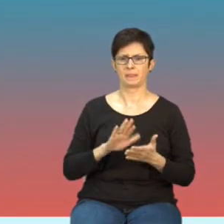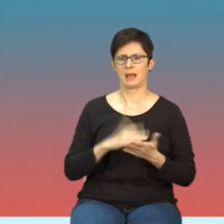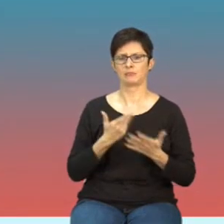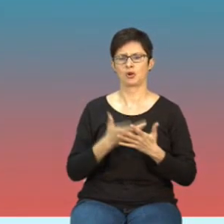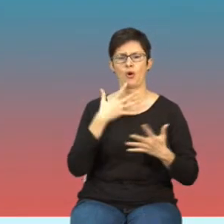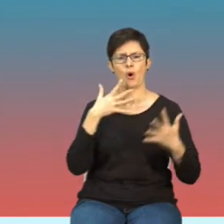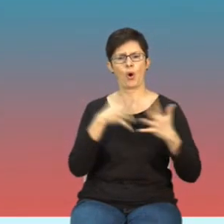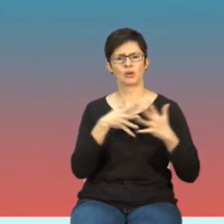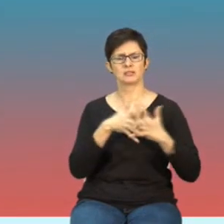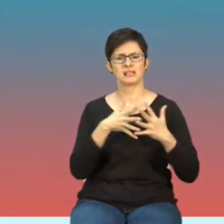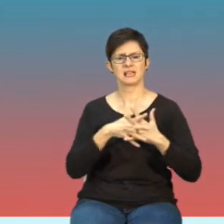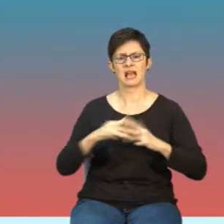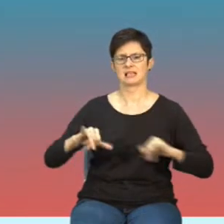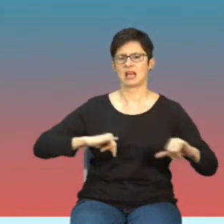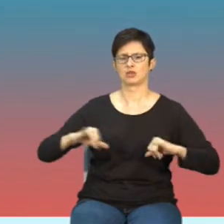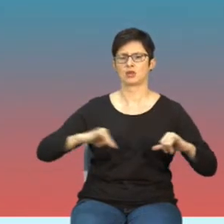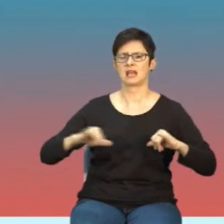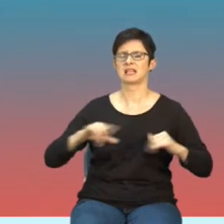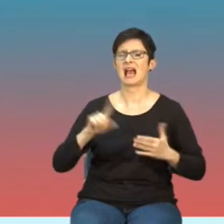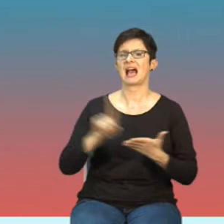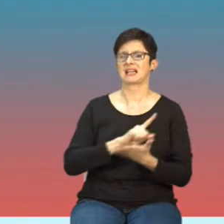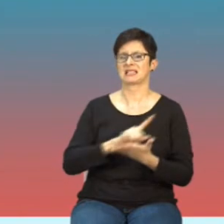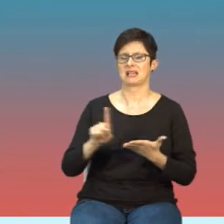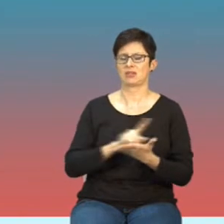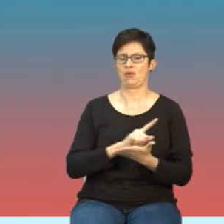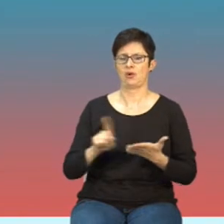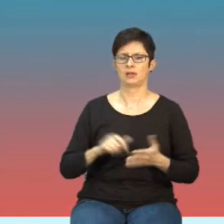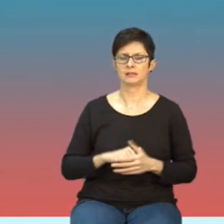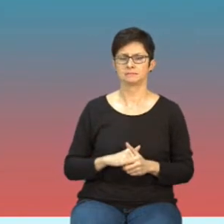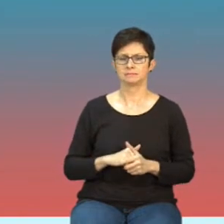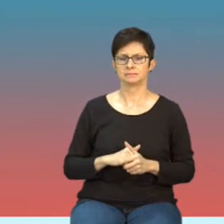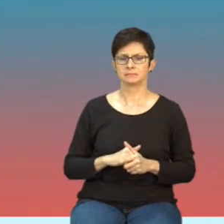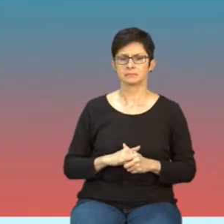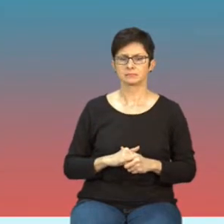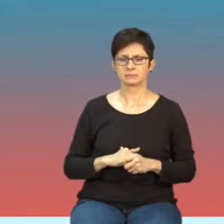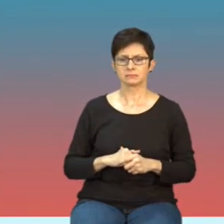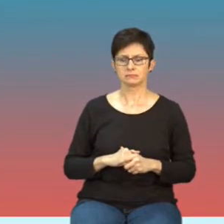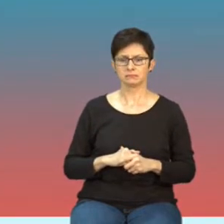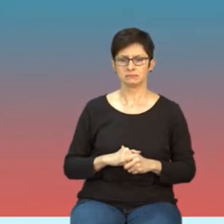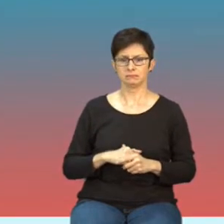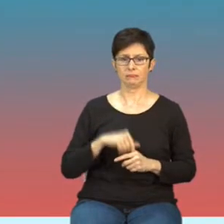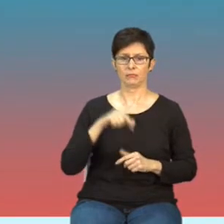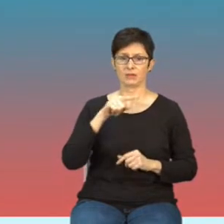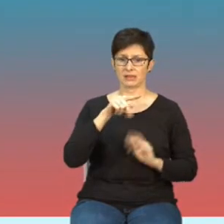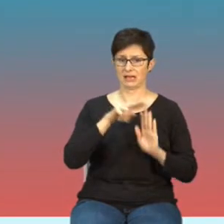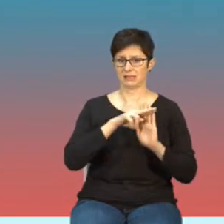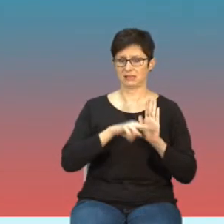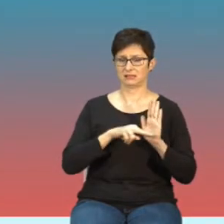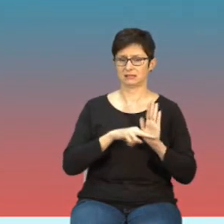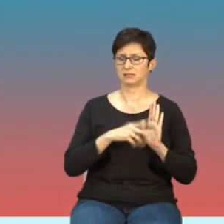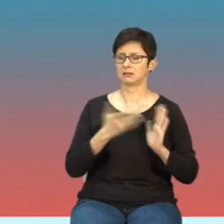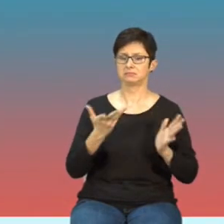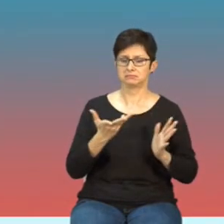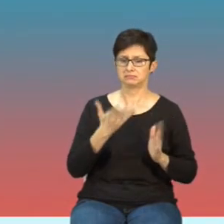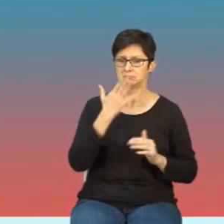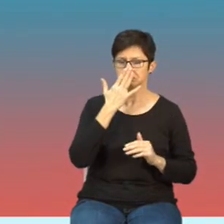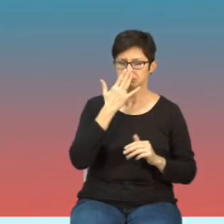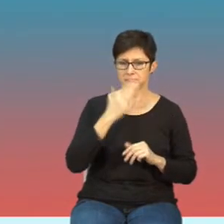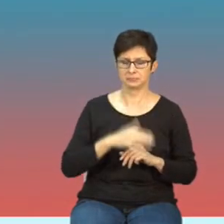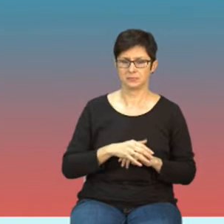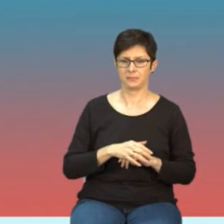ocenie zarządzania ryzykiem. i ona tak naprawdę mówi, że lepiej